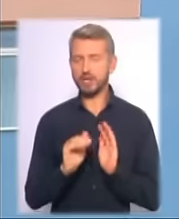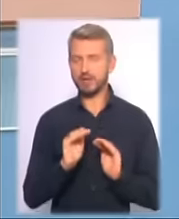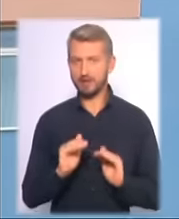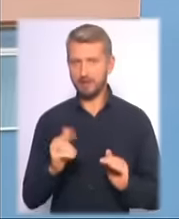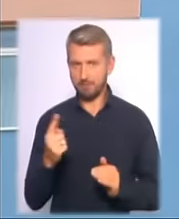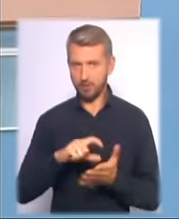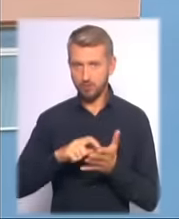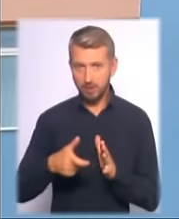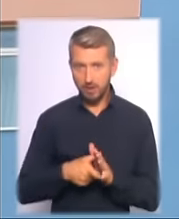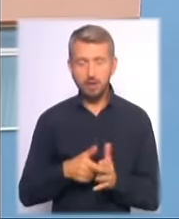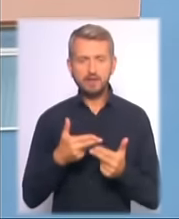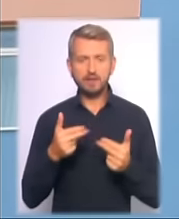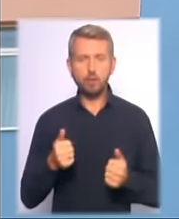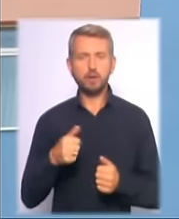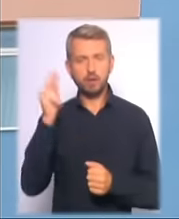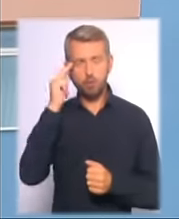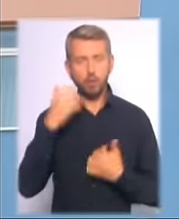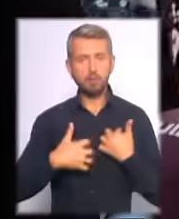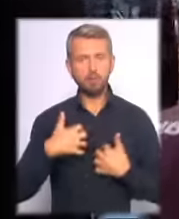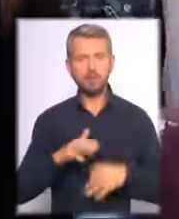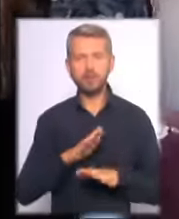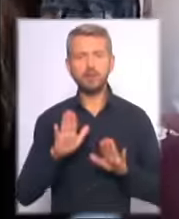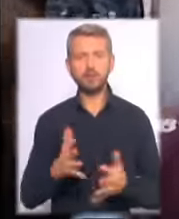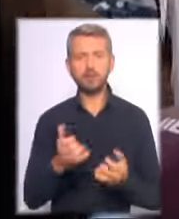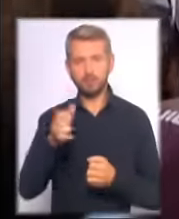Вони зізнаються, але уроки поспішають не лише за знаннями.